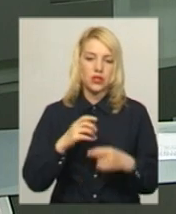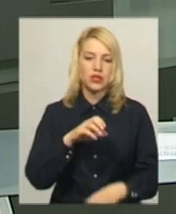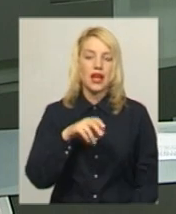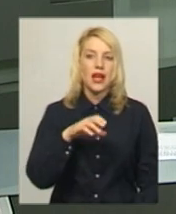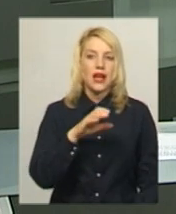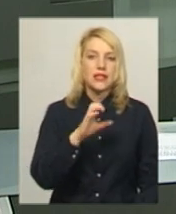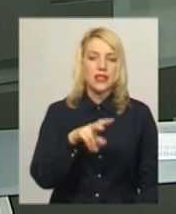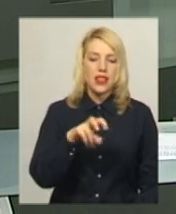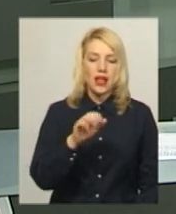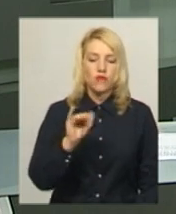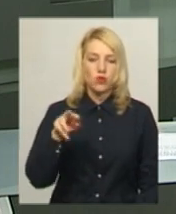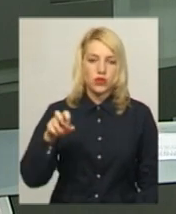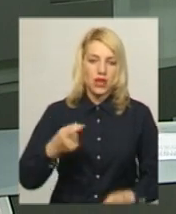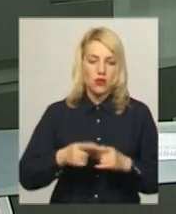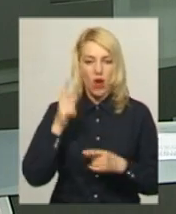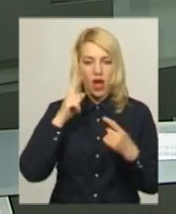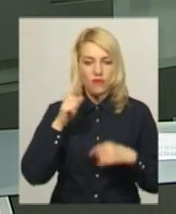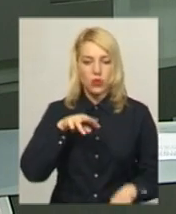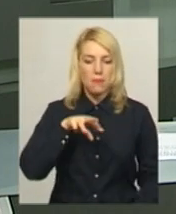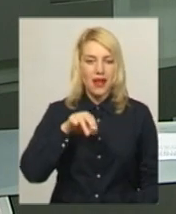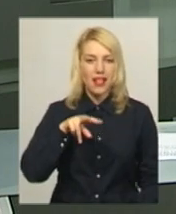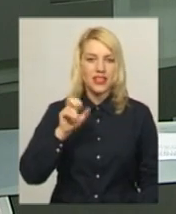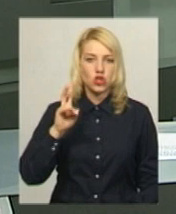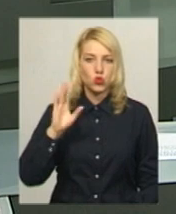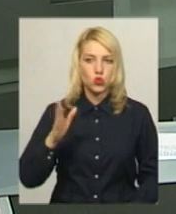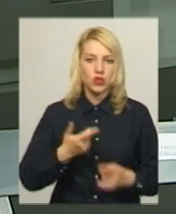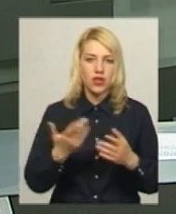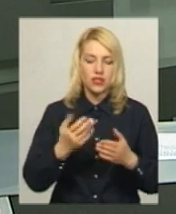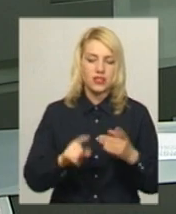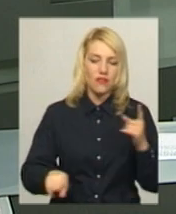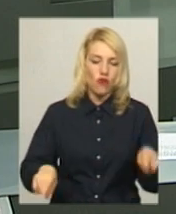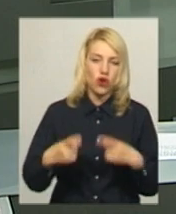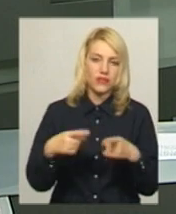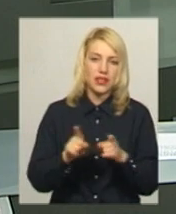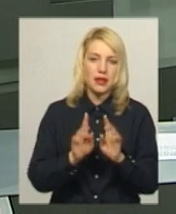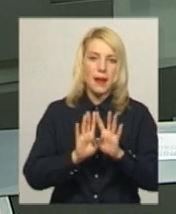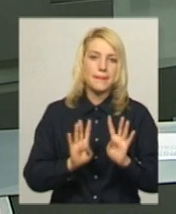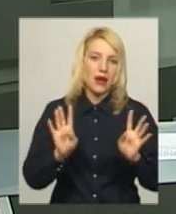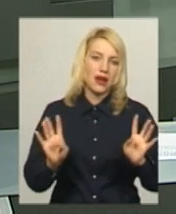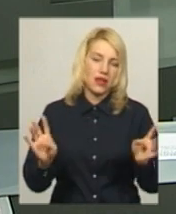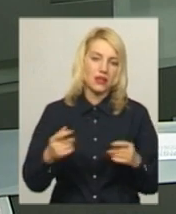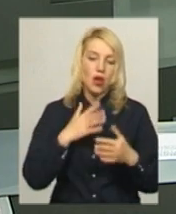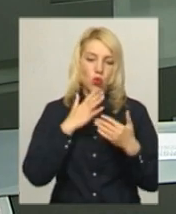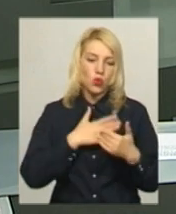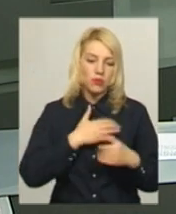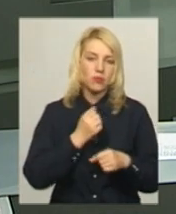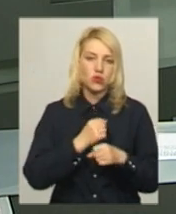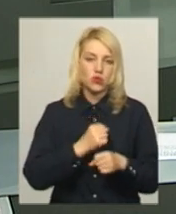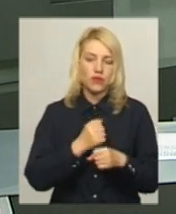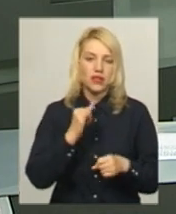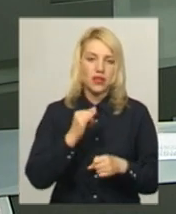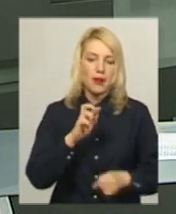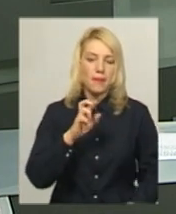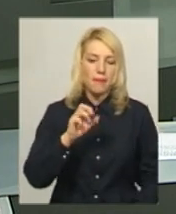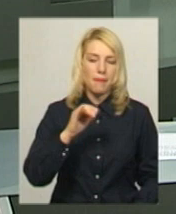скульптор Микола Мельничук, який виготовив казковий паркан із гномами у своєму місті. Він полюбляє працювати з бетоном у стилі фейрі-тейл,